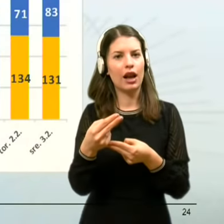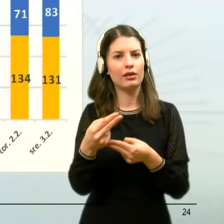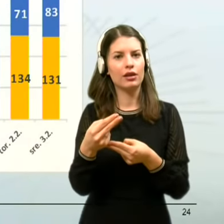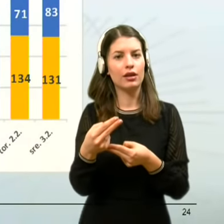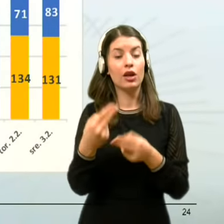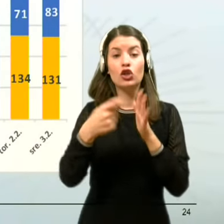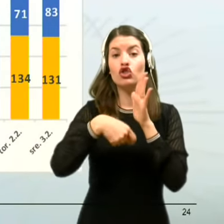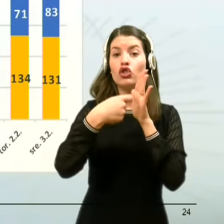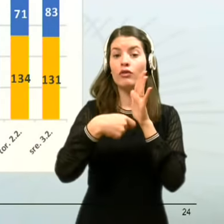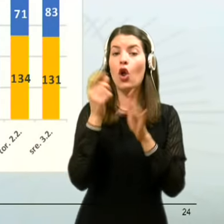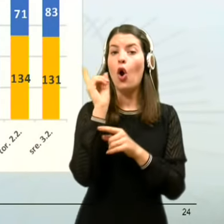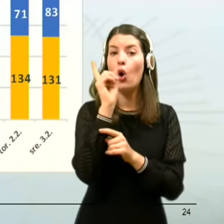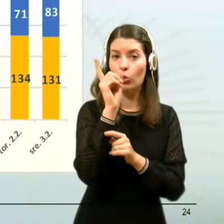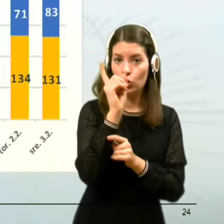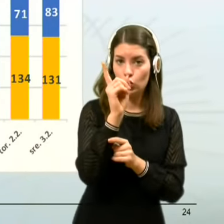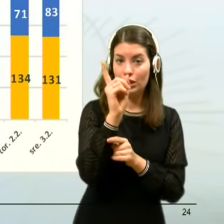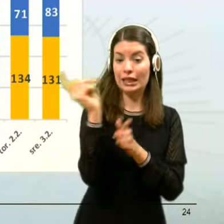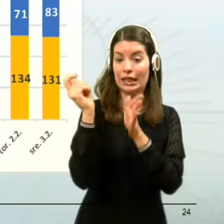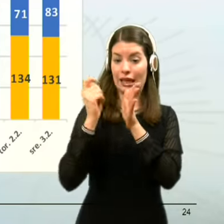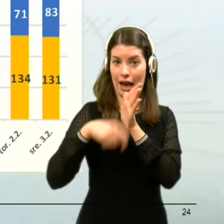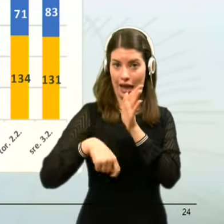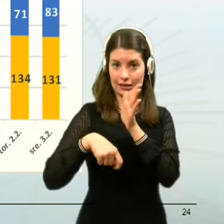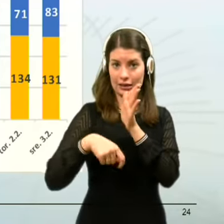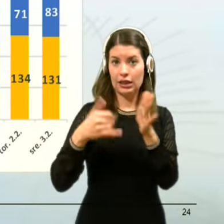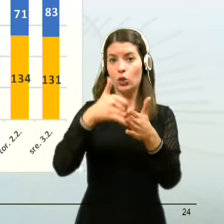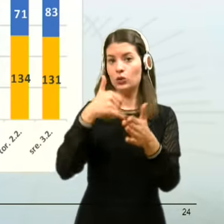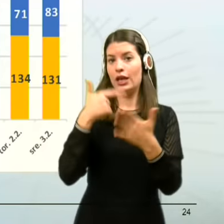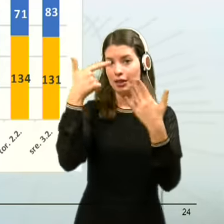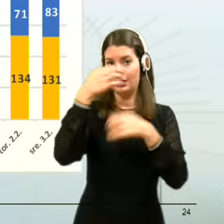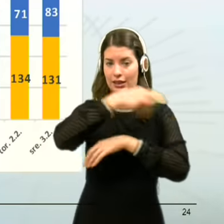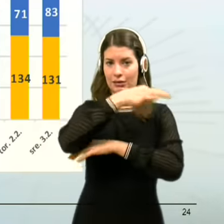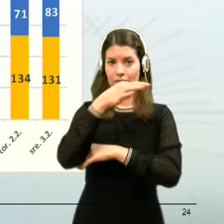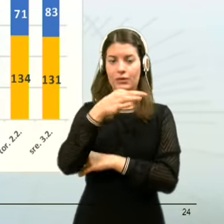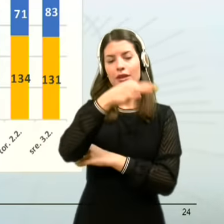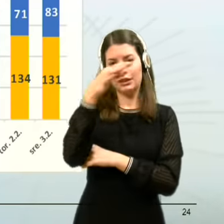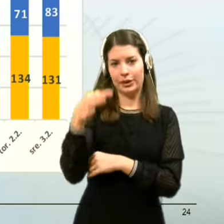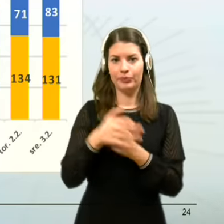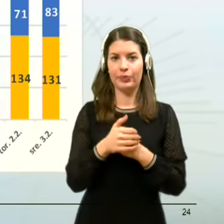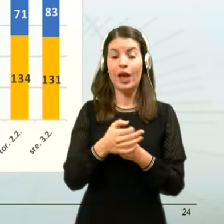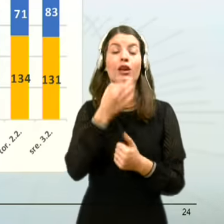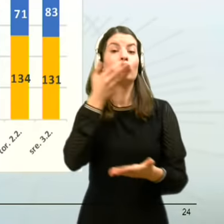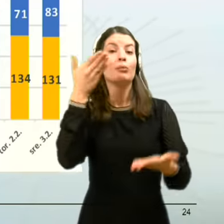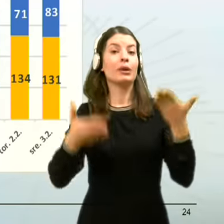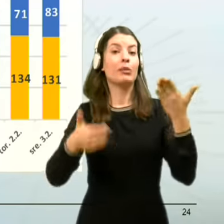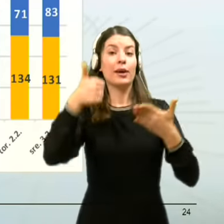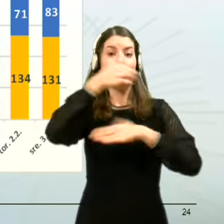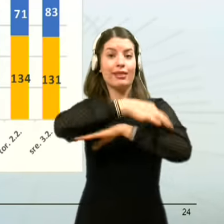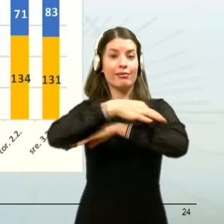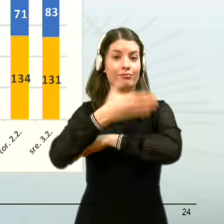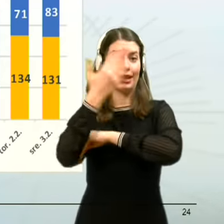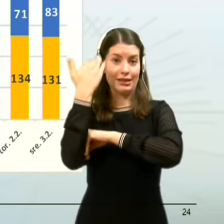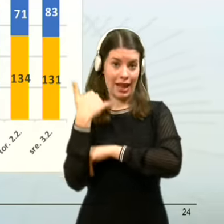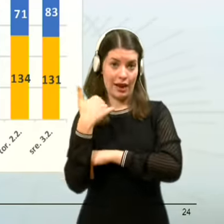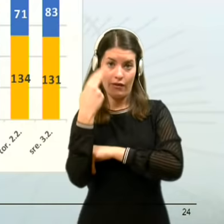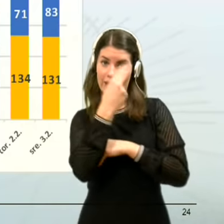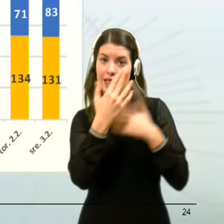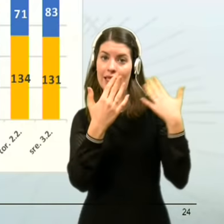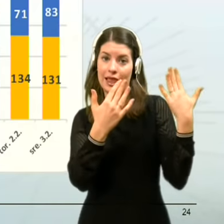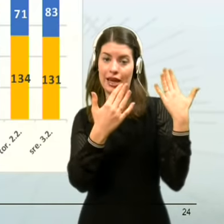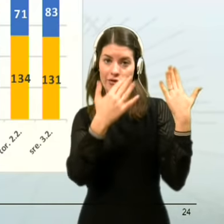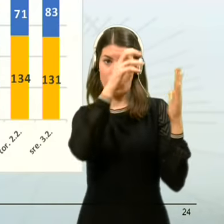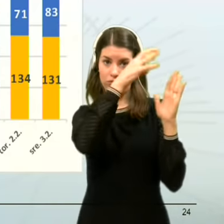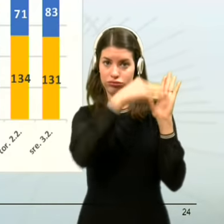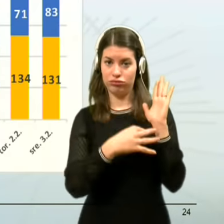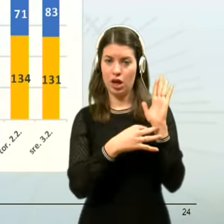števila opozoril in glob izračenih v zadnjih sedmih. v primerjavi stednem poprej, to vidite na levi strani, je